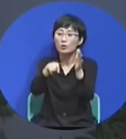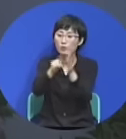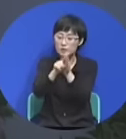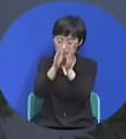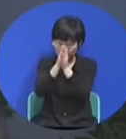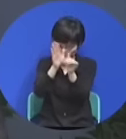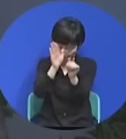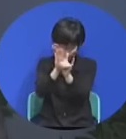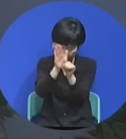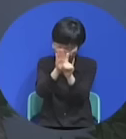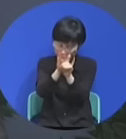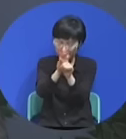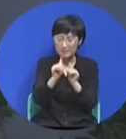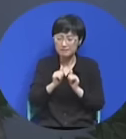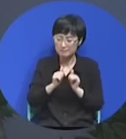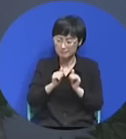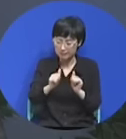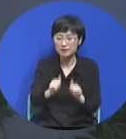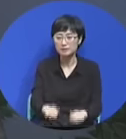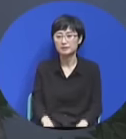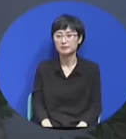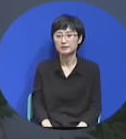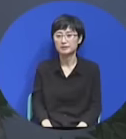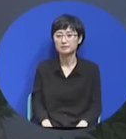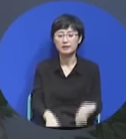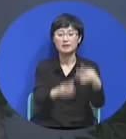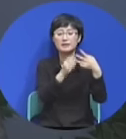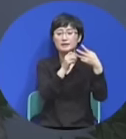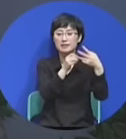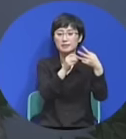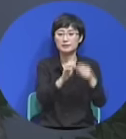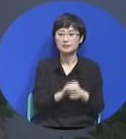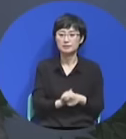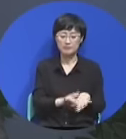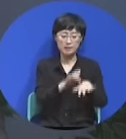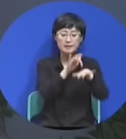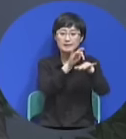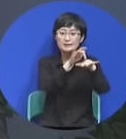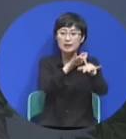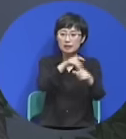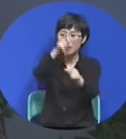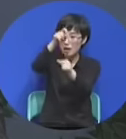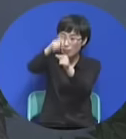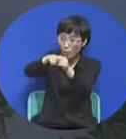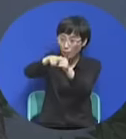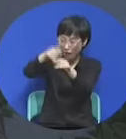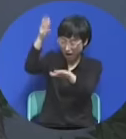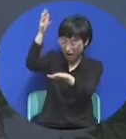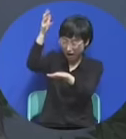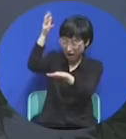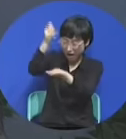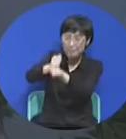세 번째 사단의 마지막 목표를 깨는 자 입니다.